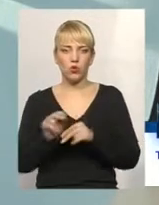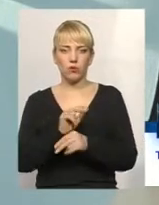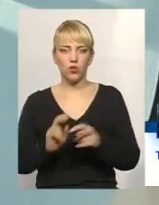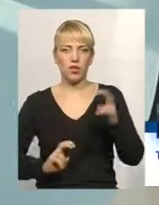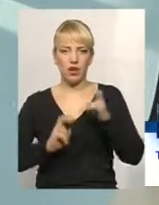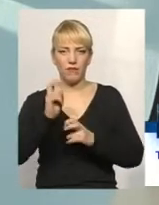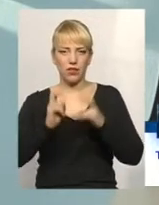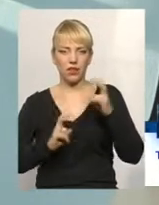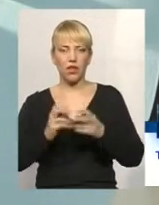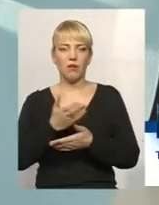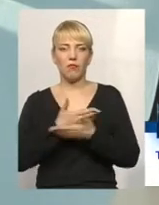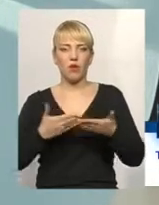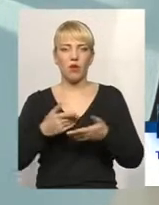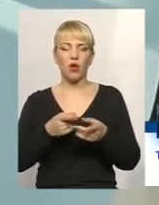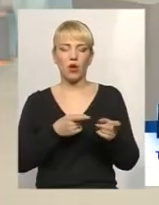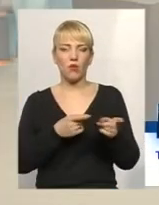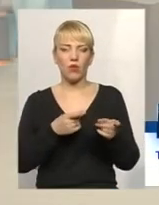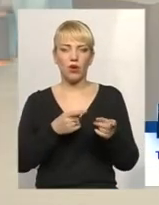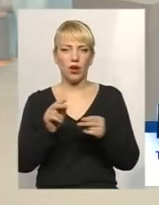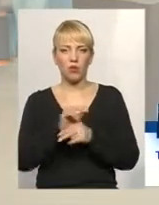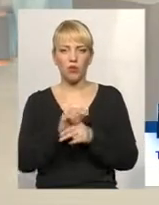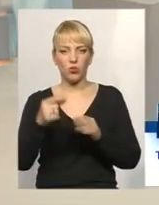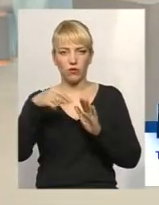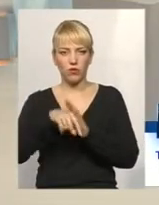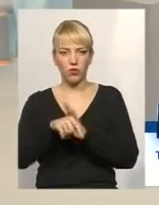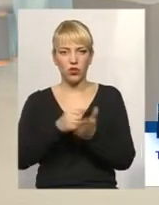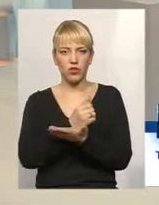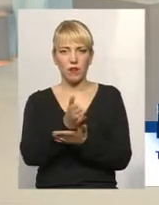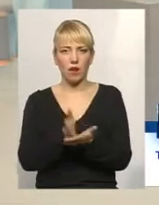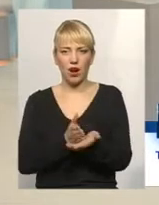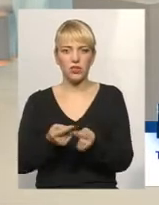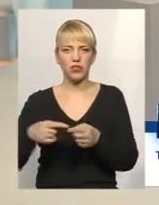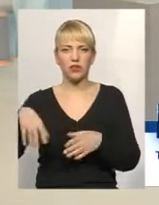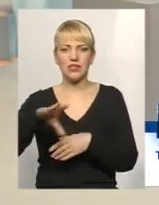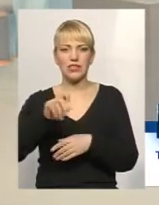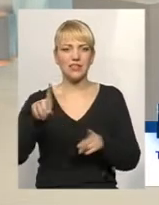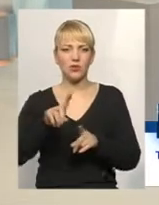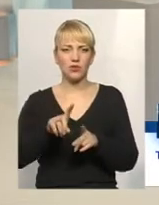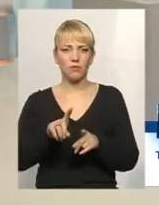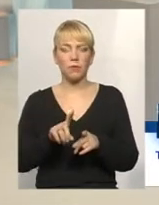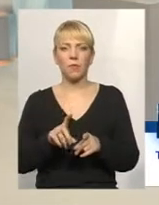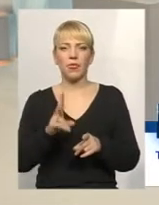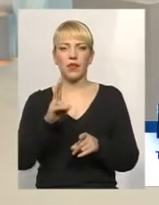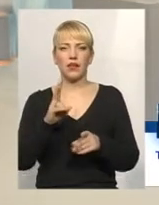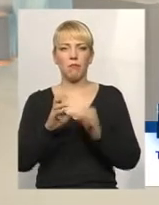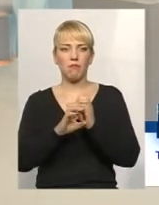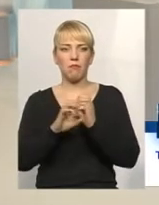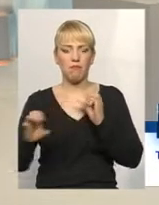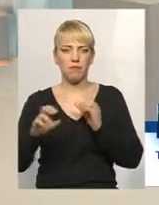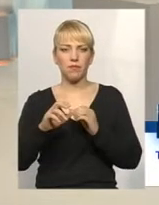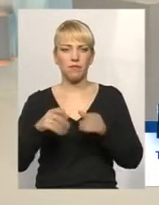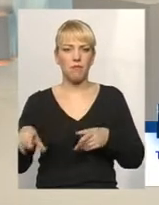ремонтуємо мережі внутрішні, ми ремонтуємо загальні, які мають на увазі магістральні. Ми